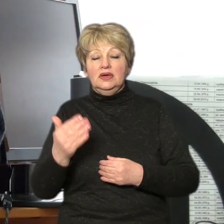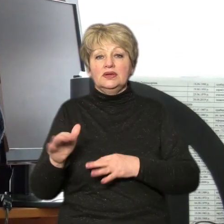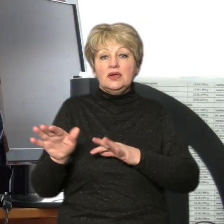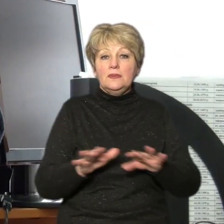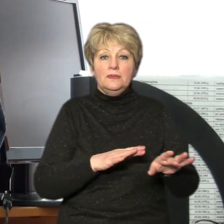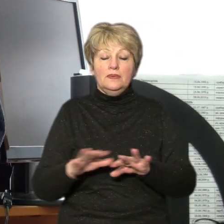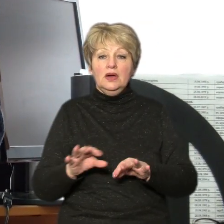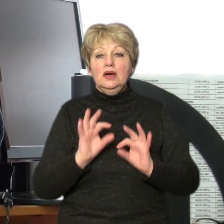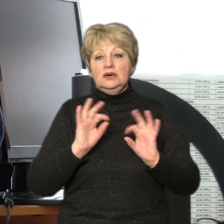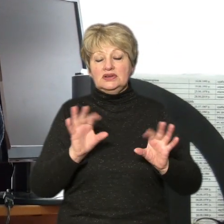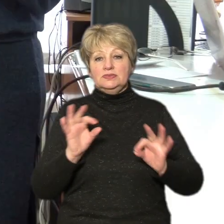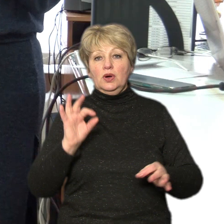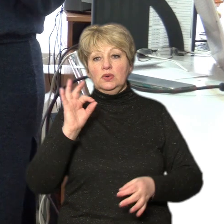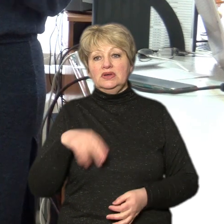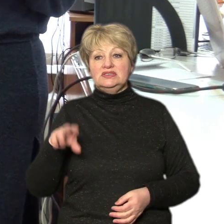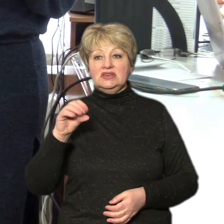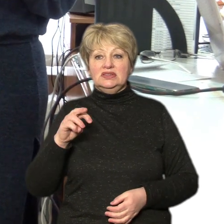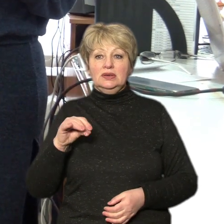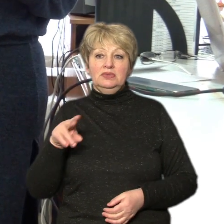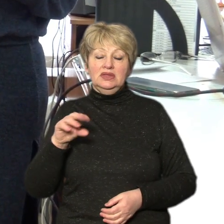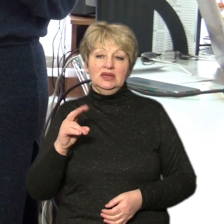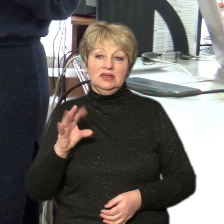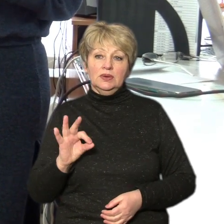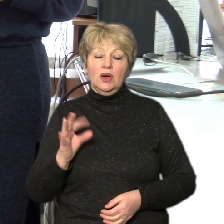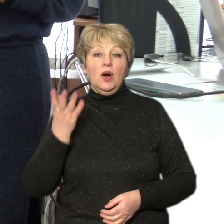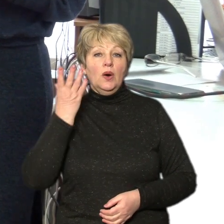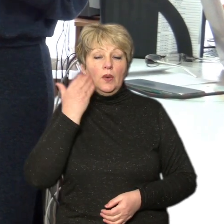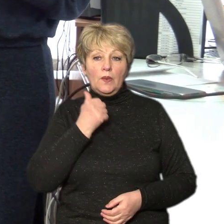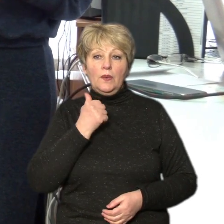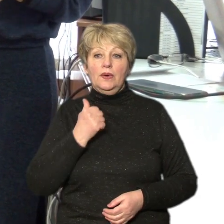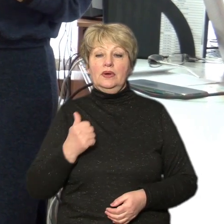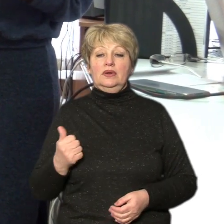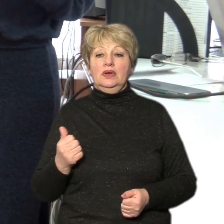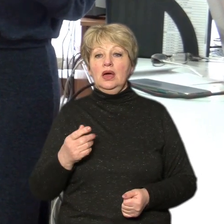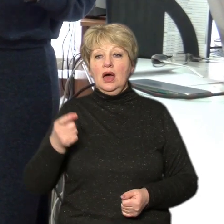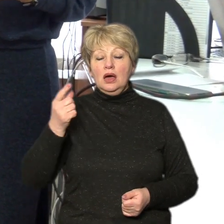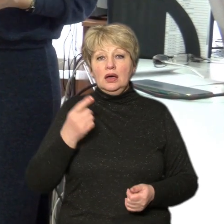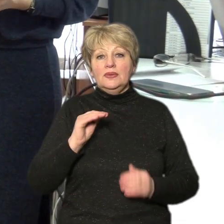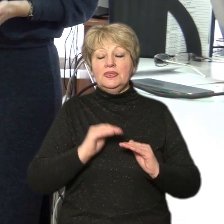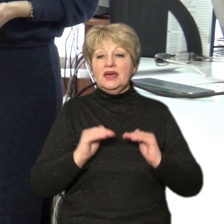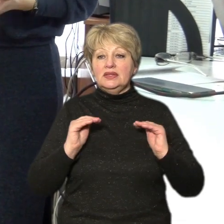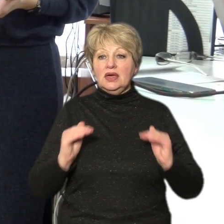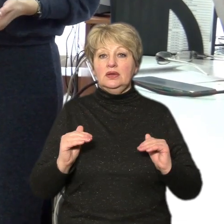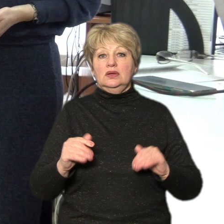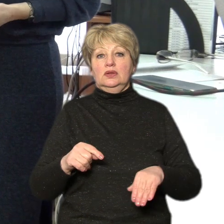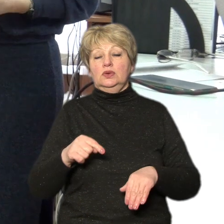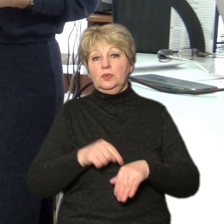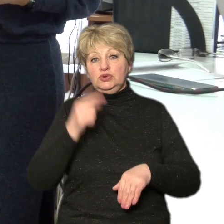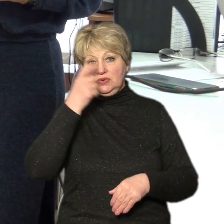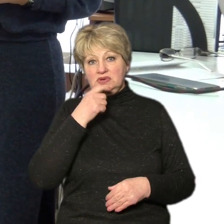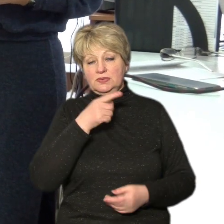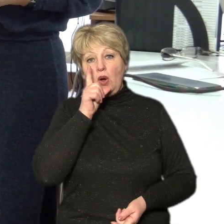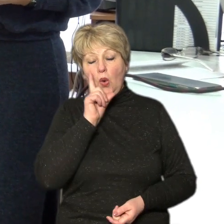логопединя Олеся Демиденко. Коли згаджена робота в облакі головного мозку, дитина почуває себе комфортно,